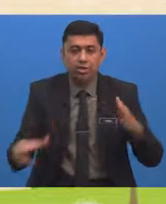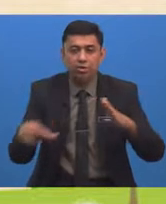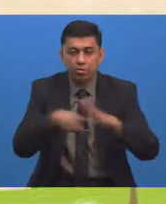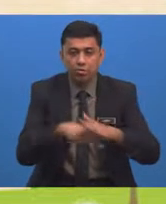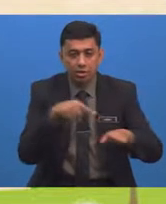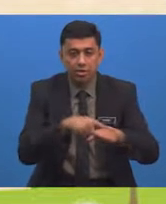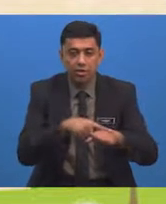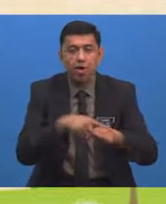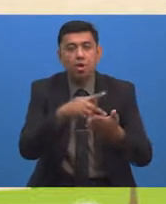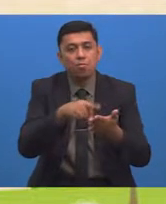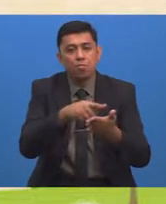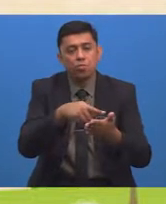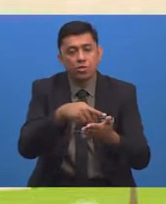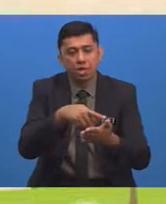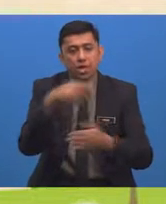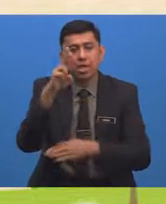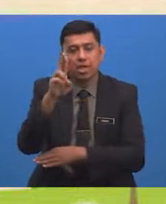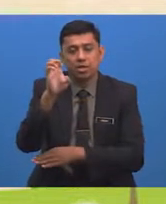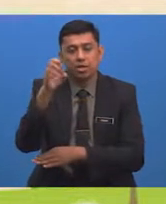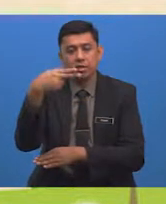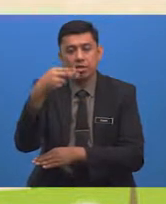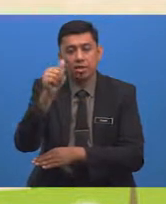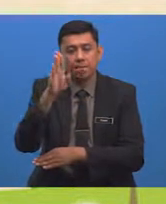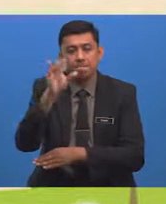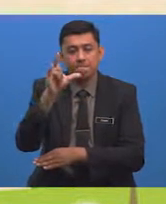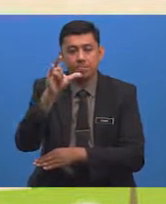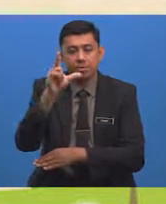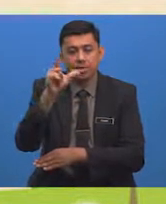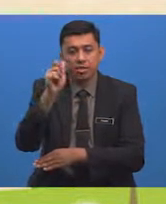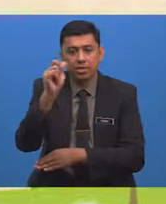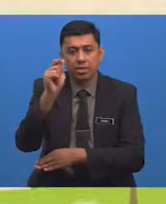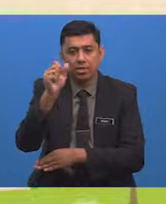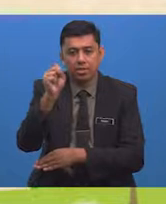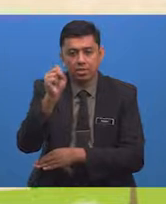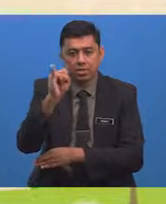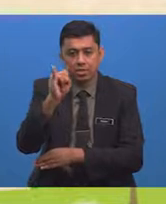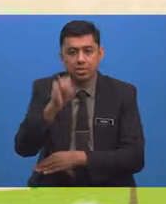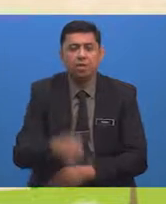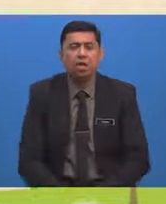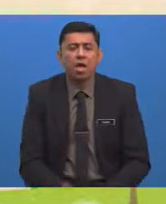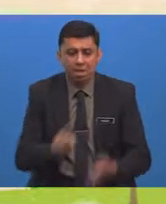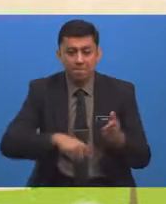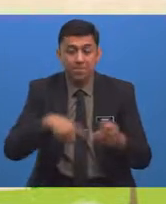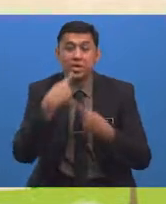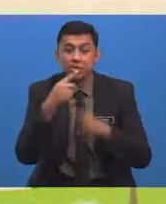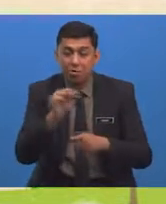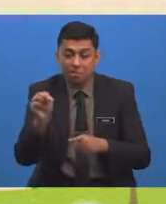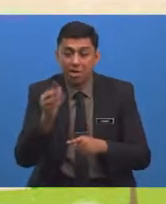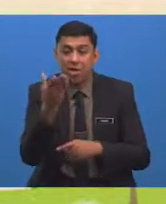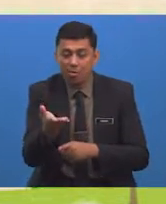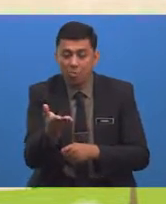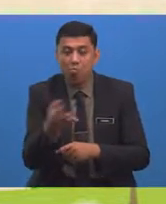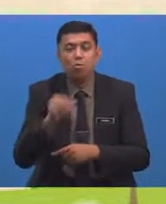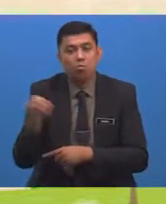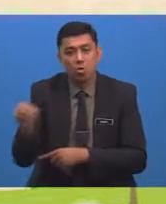Dilindungi Di Pusat Rehabilitasi Apakah Jawapan Kamu Wahai Murid-muridku?